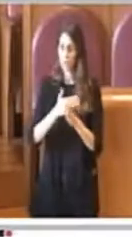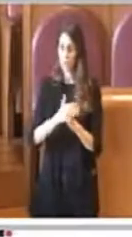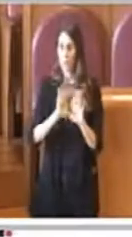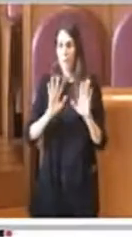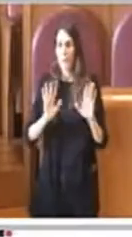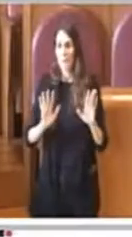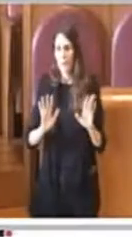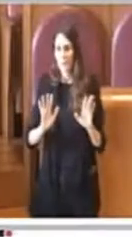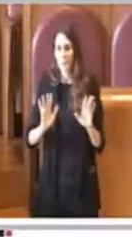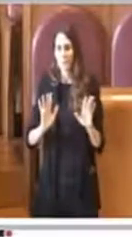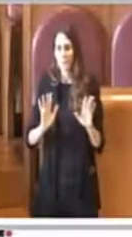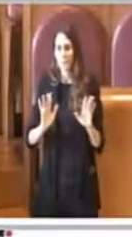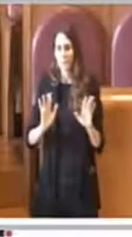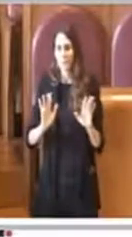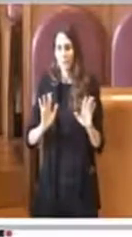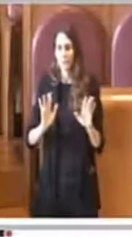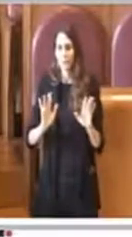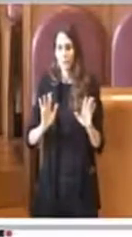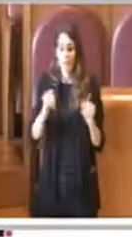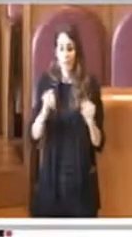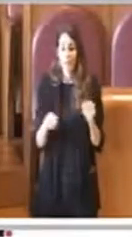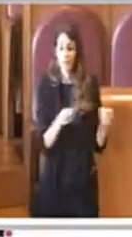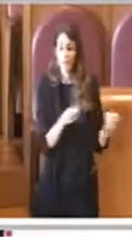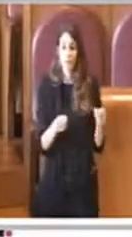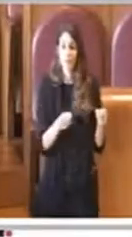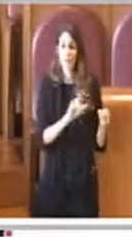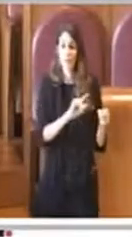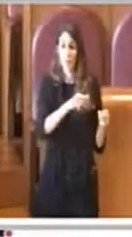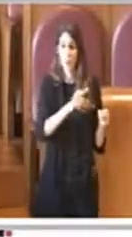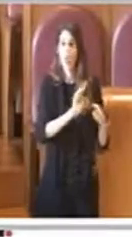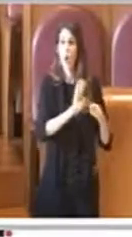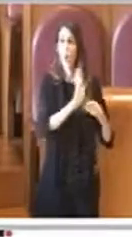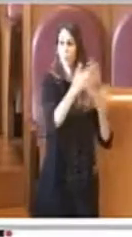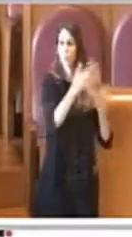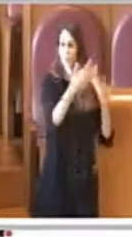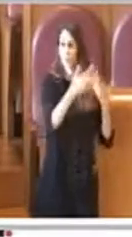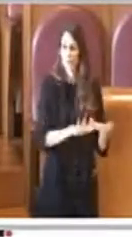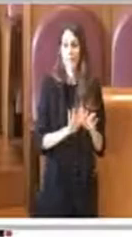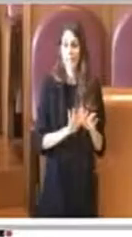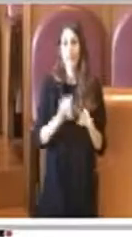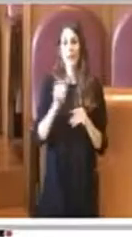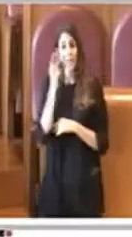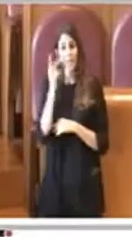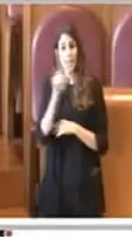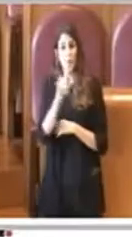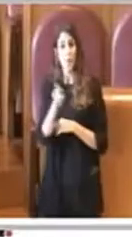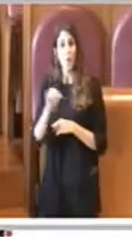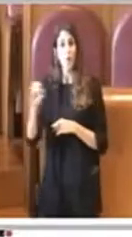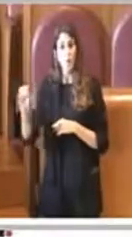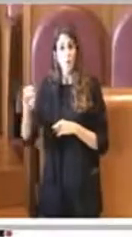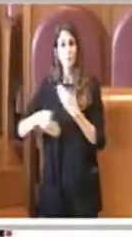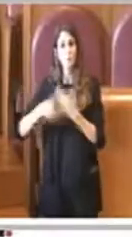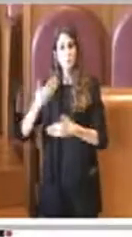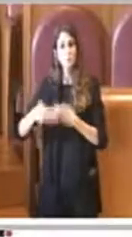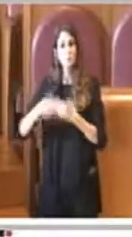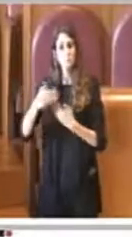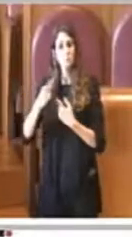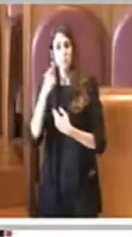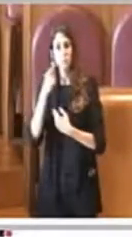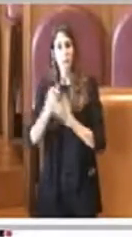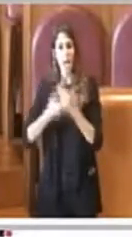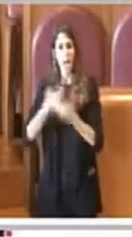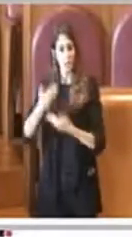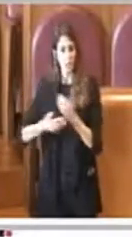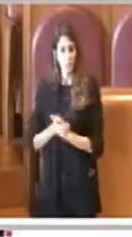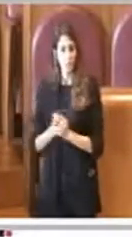tempo, una fase critica, la struttura è in forte recupero, riporteremo il tema in